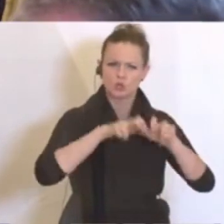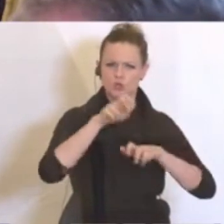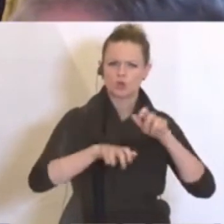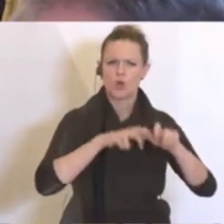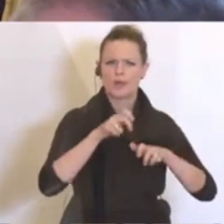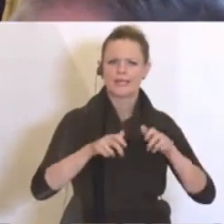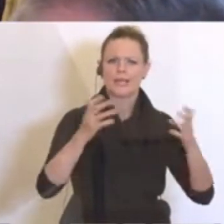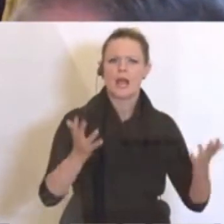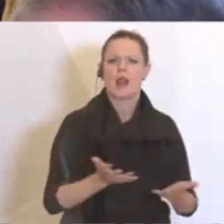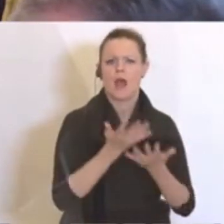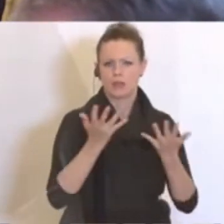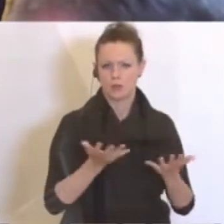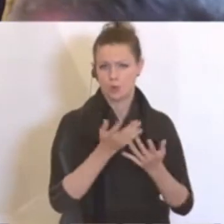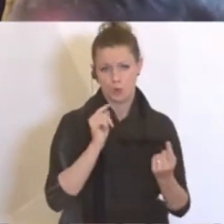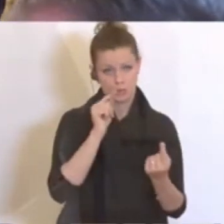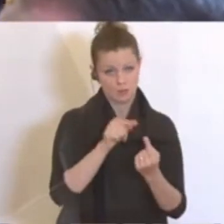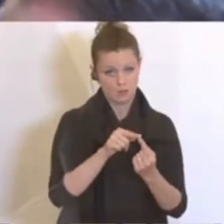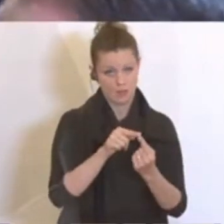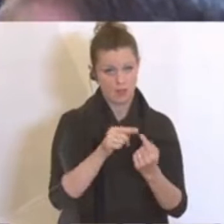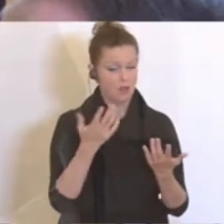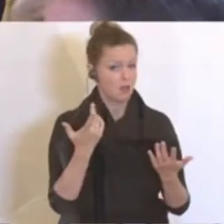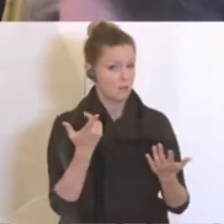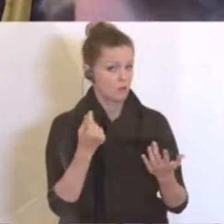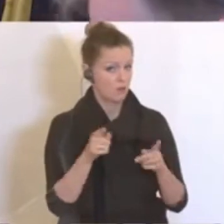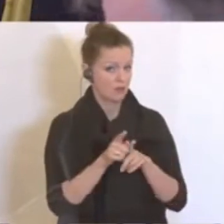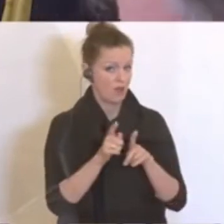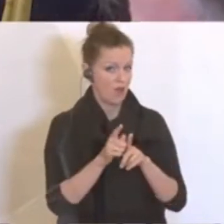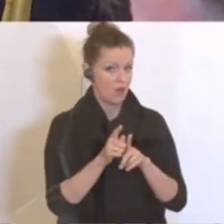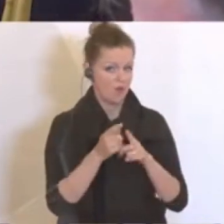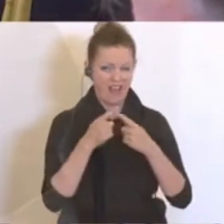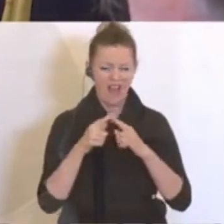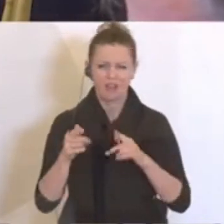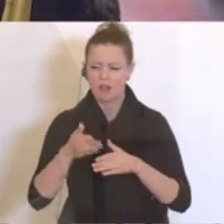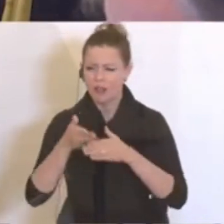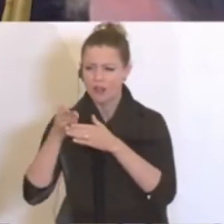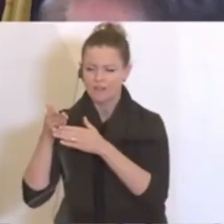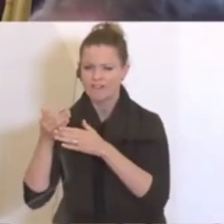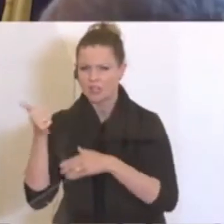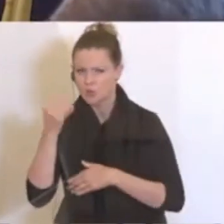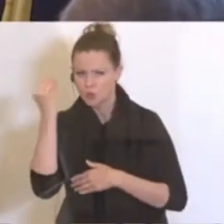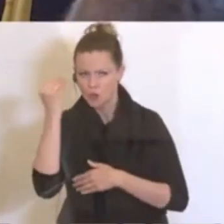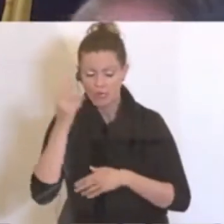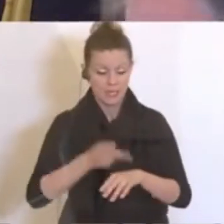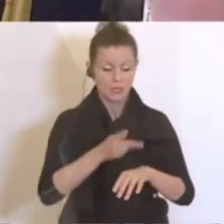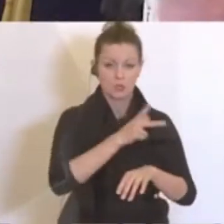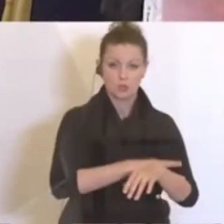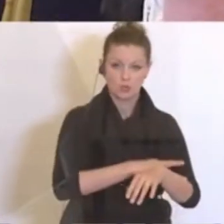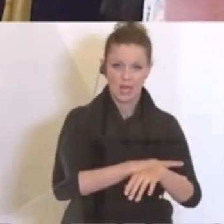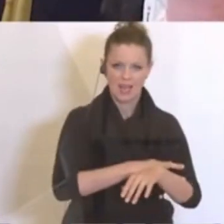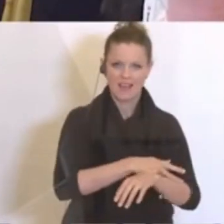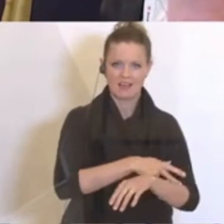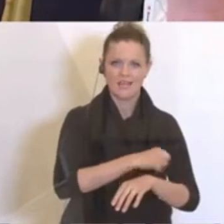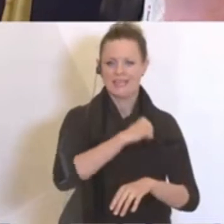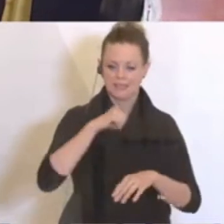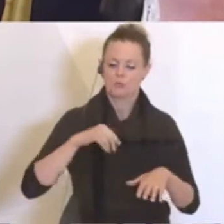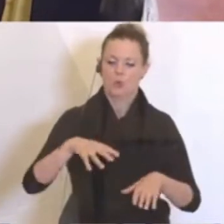Erleichterungen. Ist das so quasi auch eine Lehre aus anderen Hilfen, dass wenn man praktisch, wenn der Staat das selbst so quasi in die